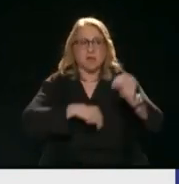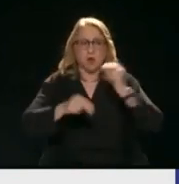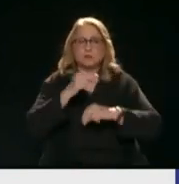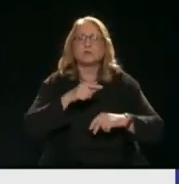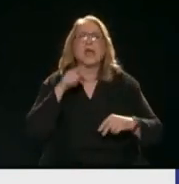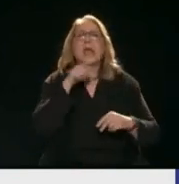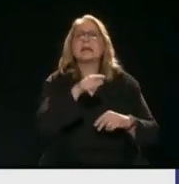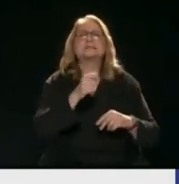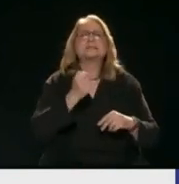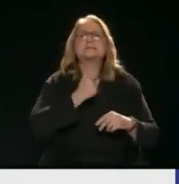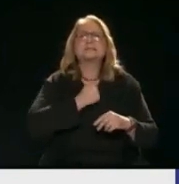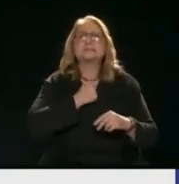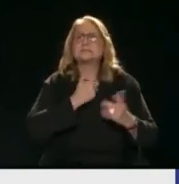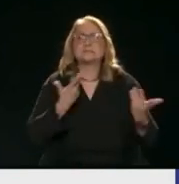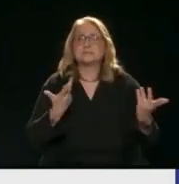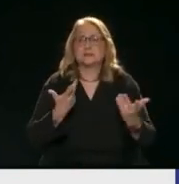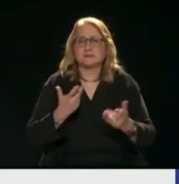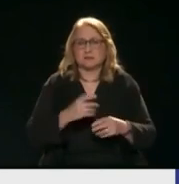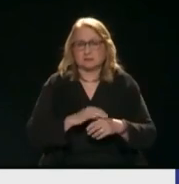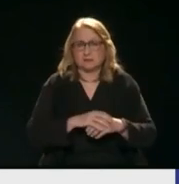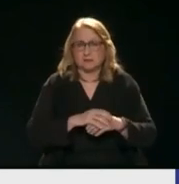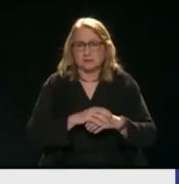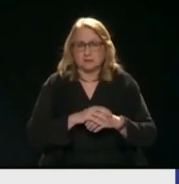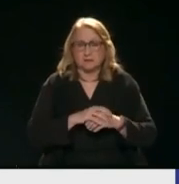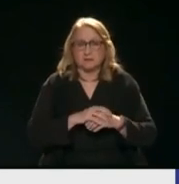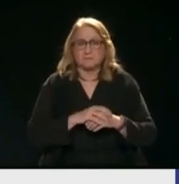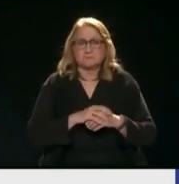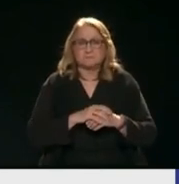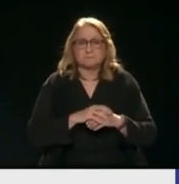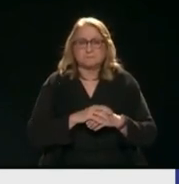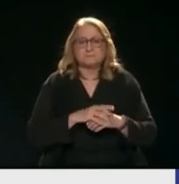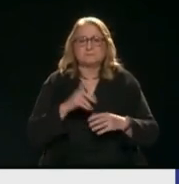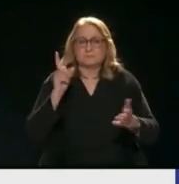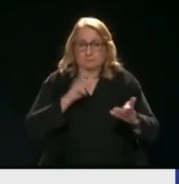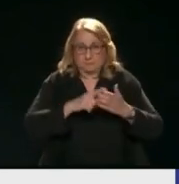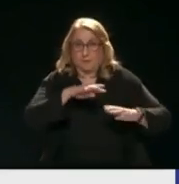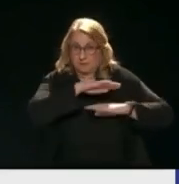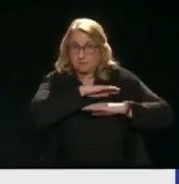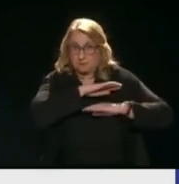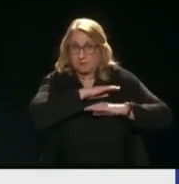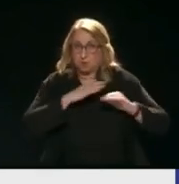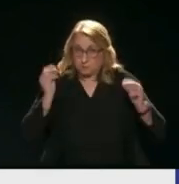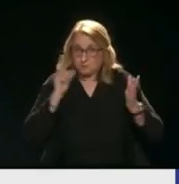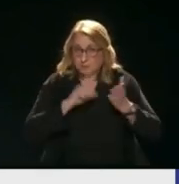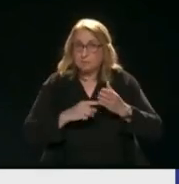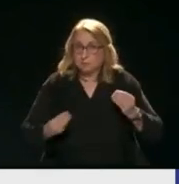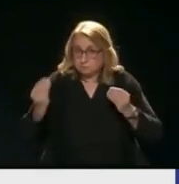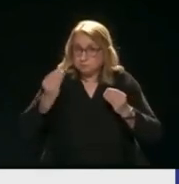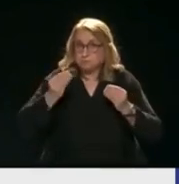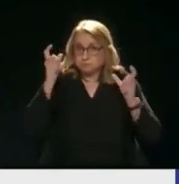Ότι πρέπει να ενισχυθεί Να ενισχύονται πάντα οι ένοπλες δυνάμεις Όσες να έχουν αποτρεπτική δύναμη Ενισχύθηκαν ποτέ?